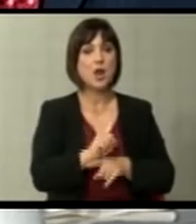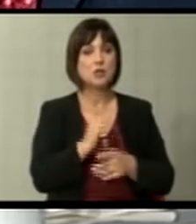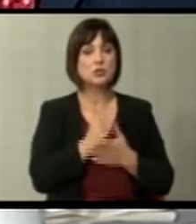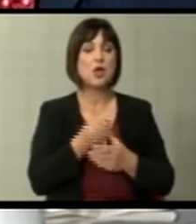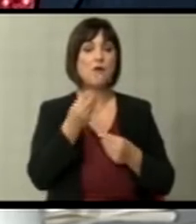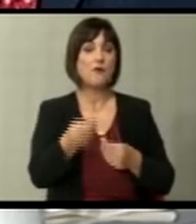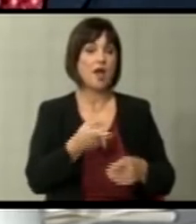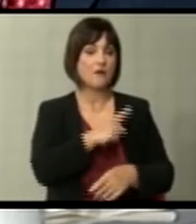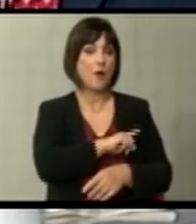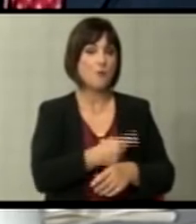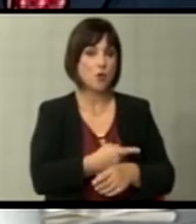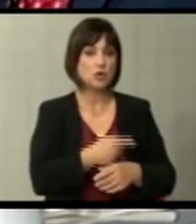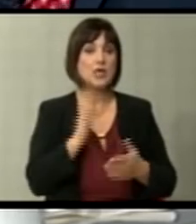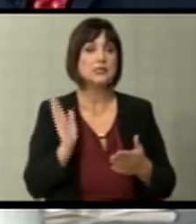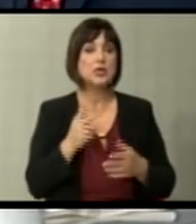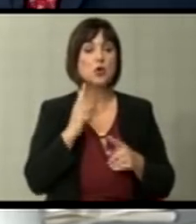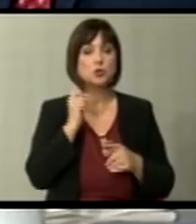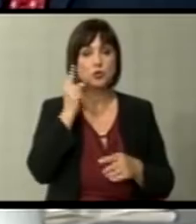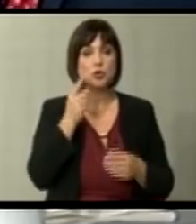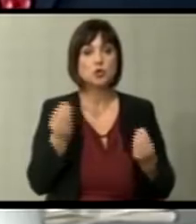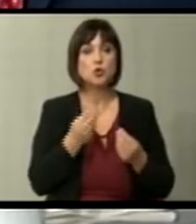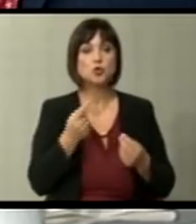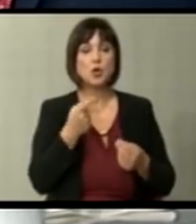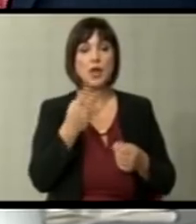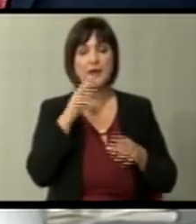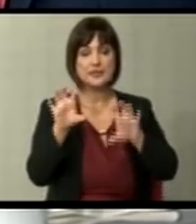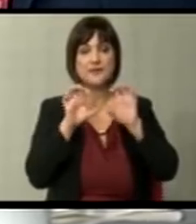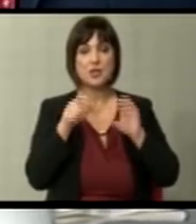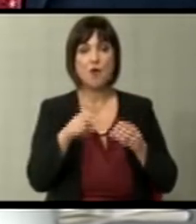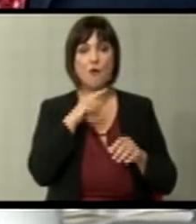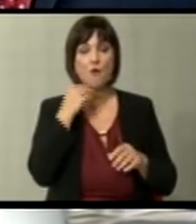пружат таква мождаст но во секој случај Тешката биде